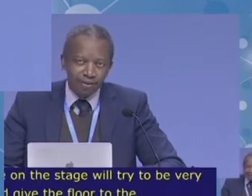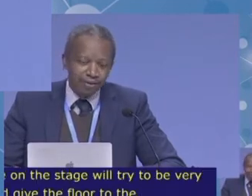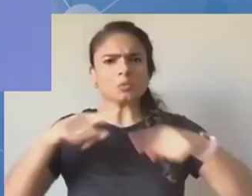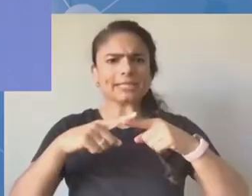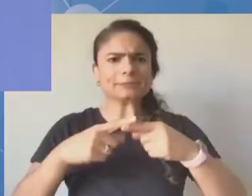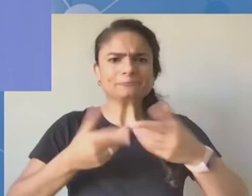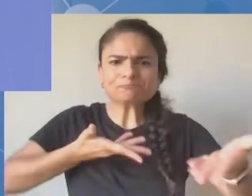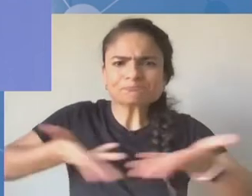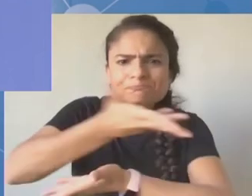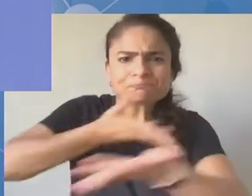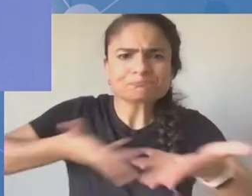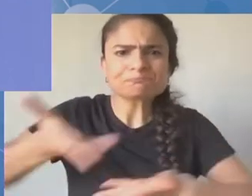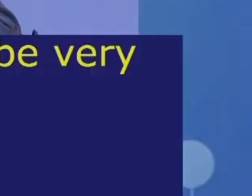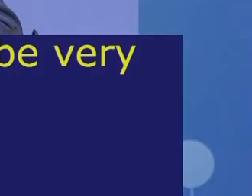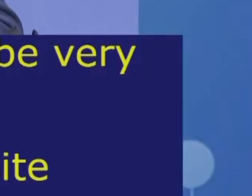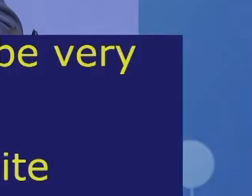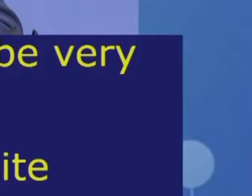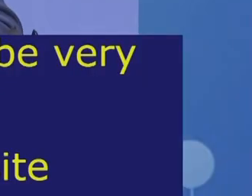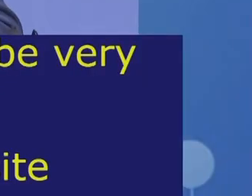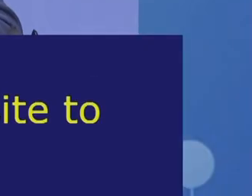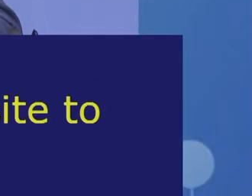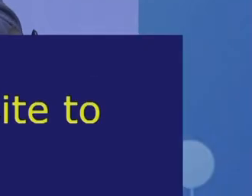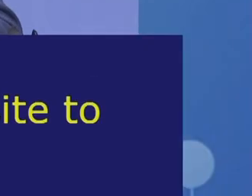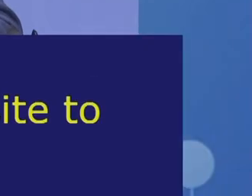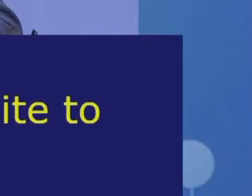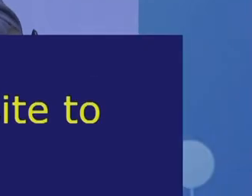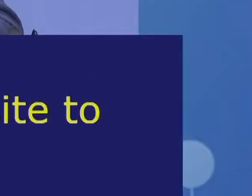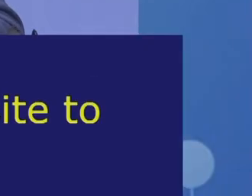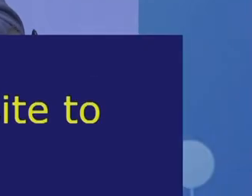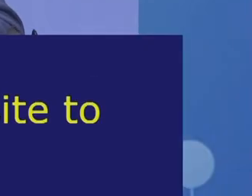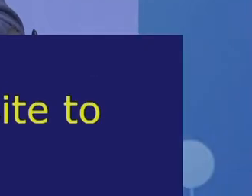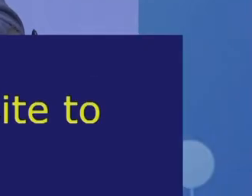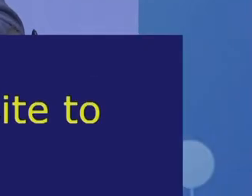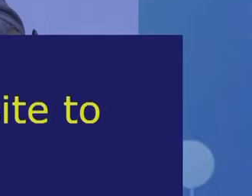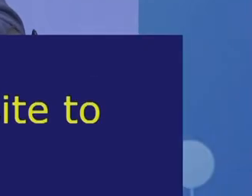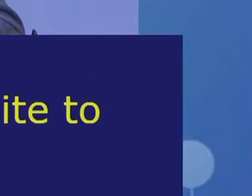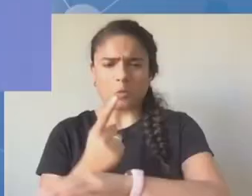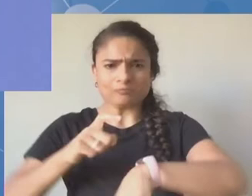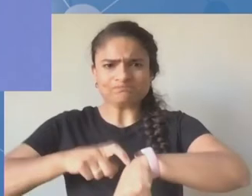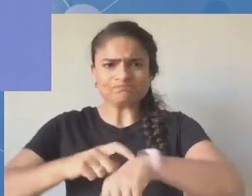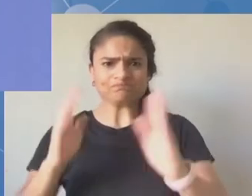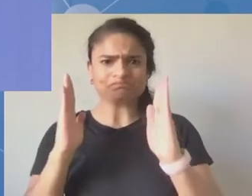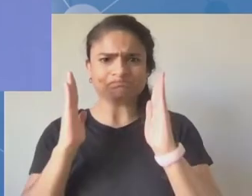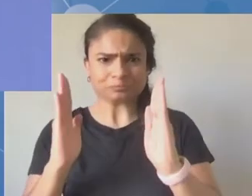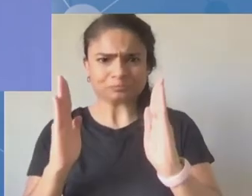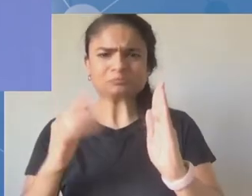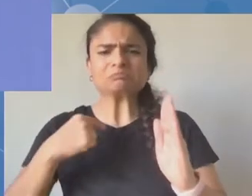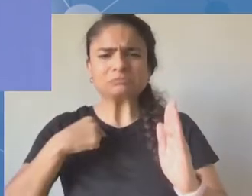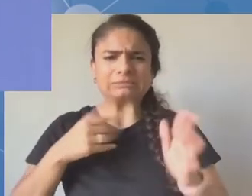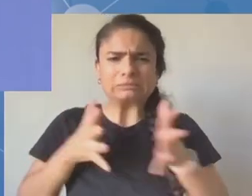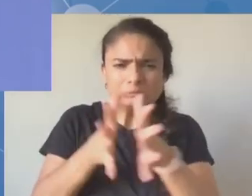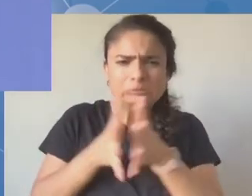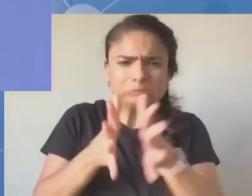publiczności, zarówno tym, którzy są tutaj z nami, jak i tym, którzy uczestniczą w spotkaniu przez internet.